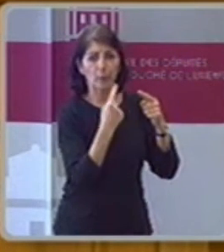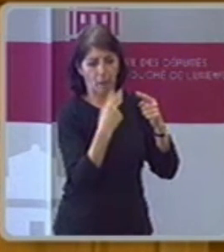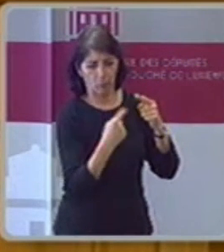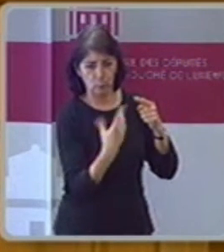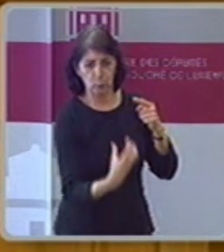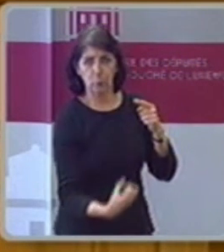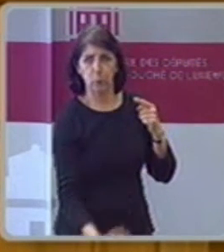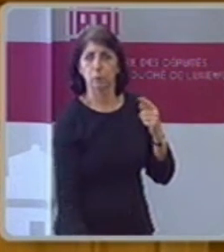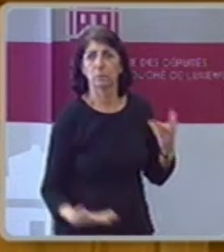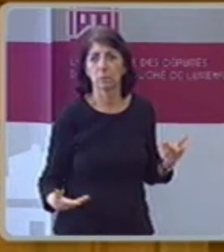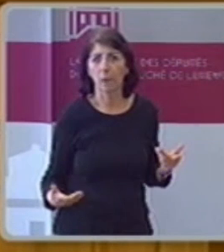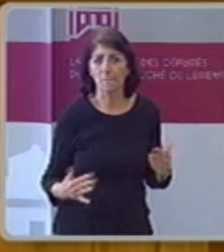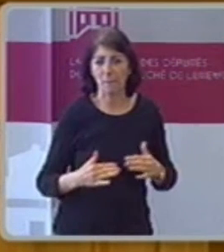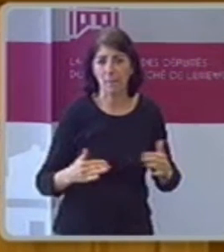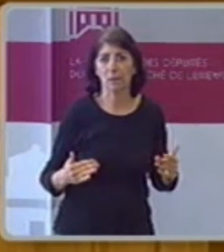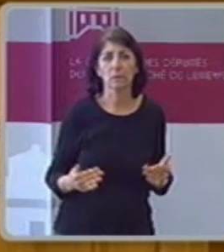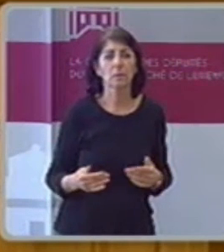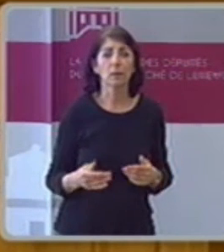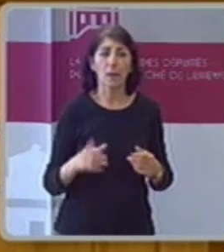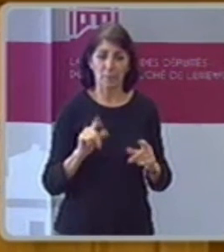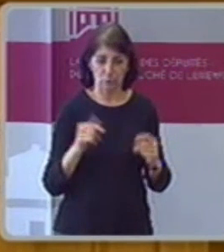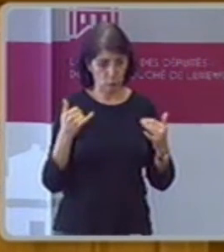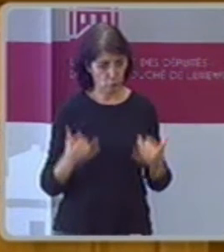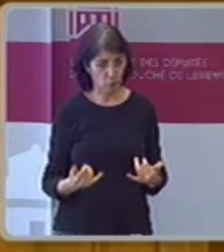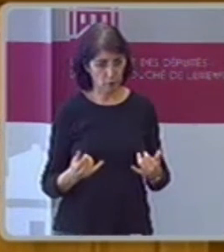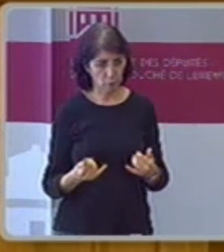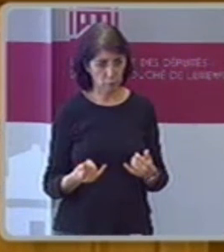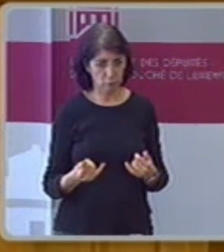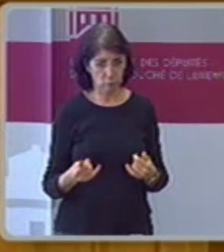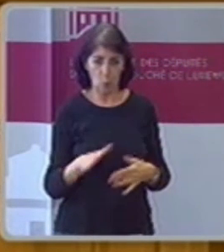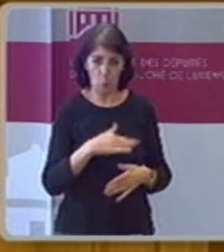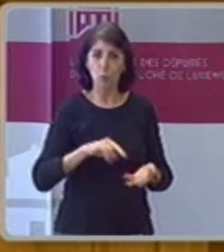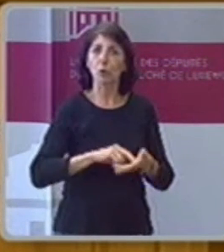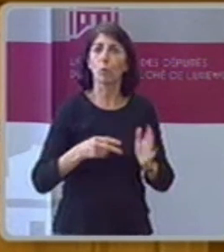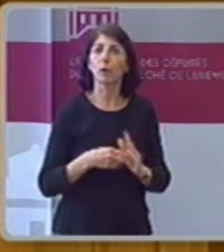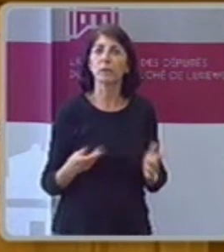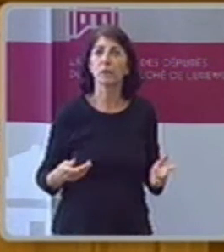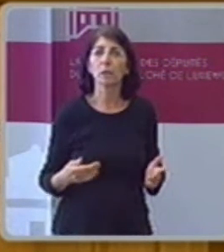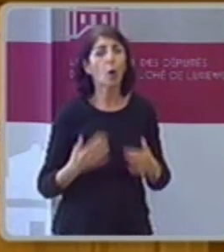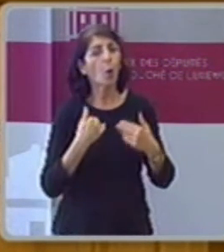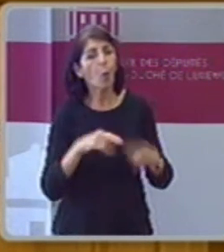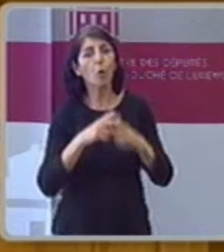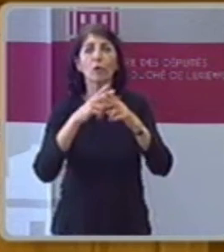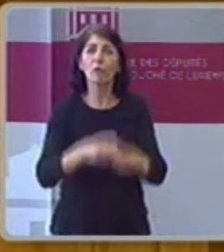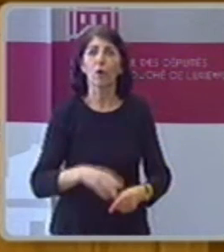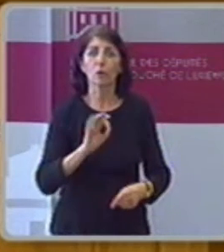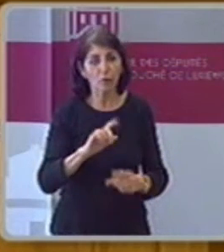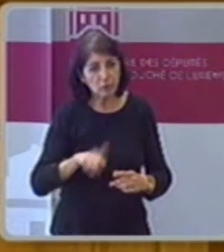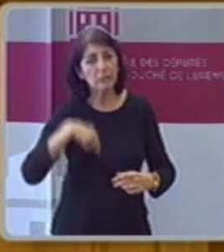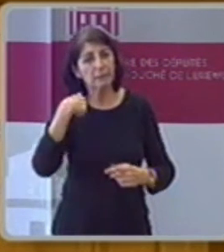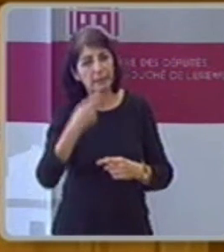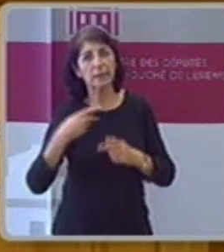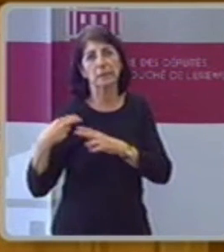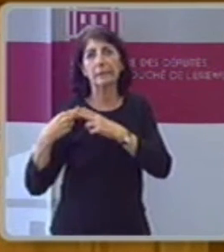Konsequenzen von dem stramme Wurst wo jeder weiß dass die kommenden